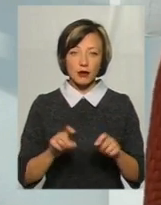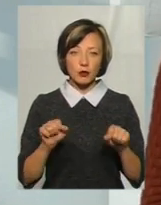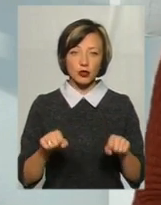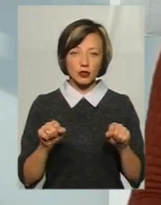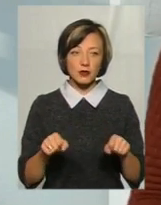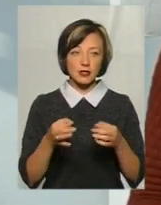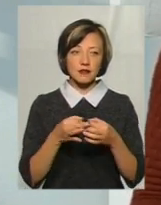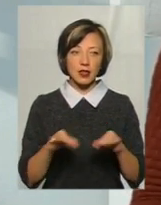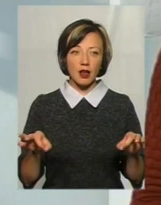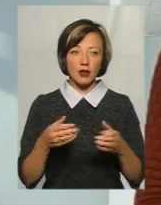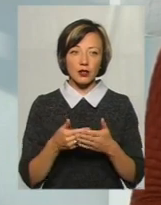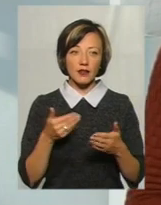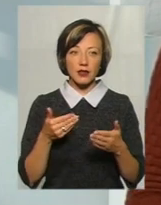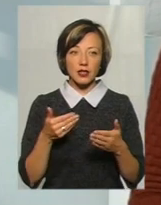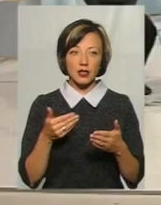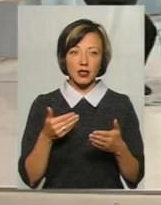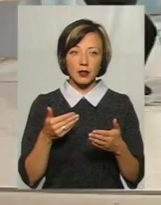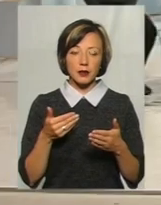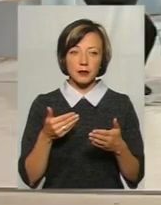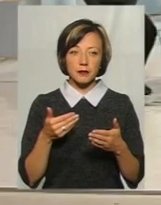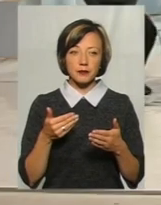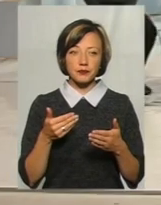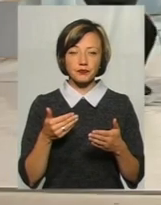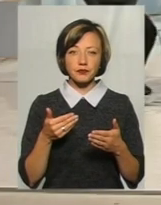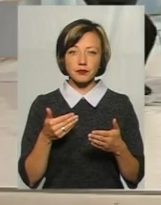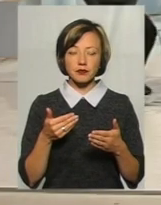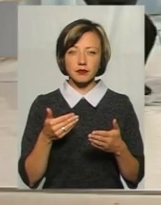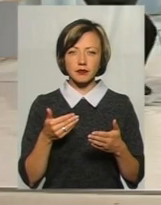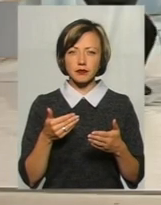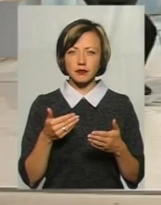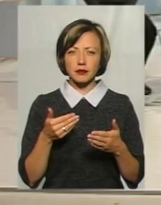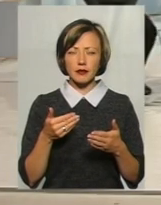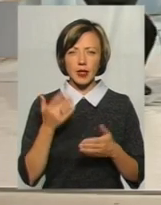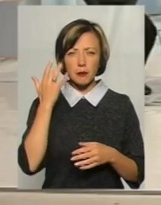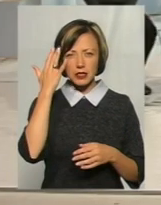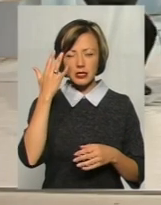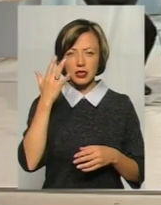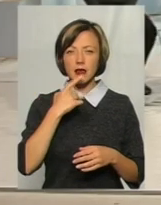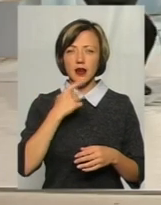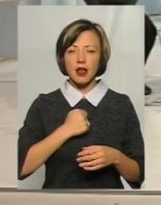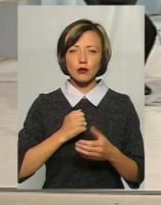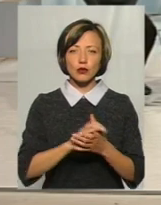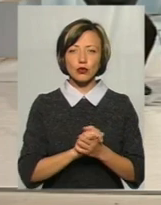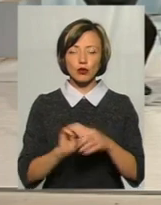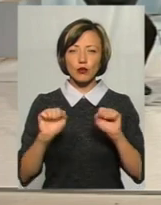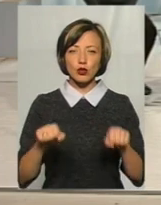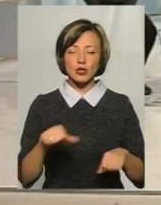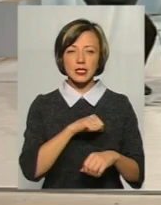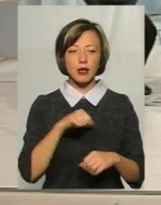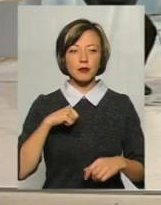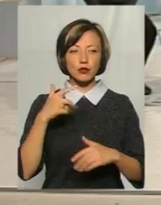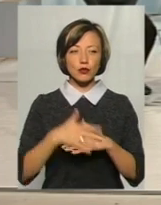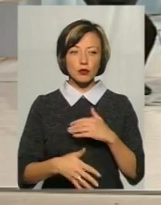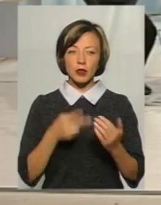звільняються від тих пуд совка. Вони можуть самі зрозуміти,